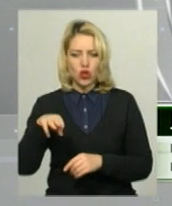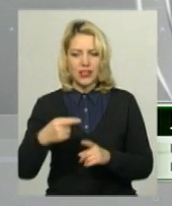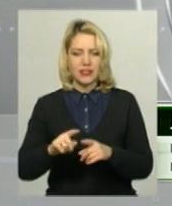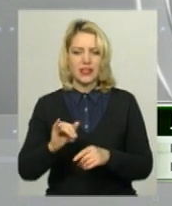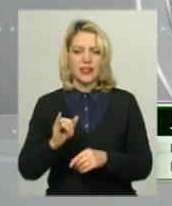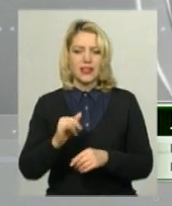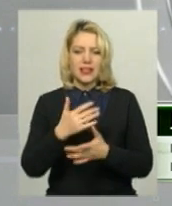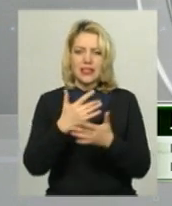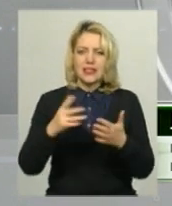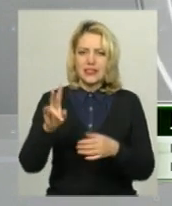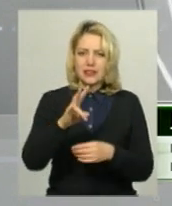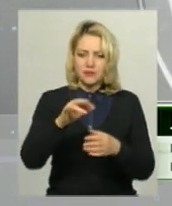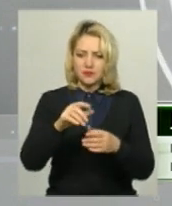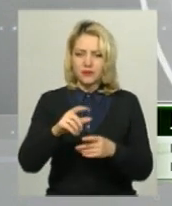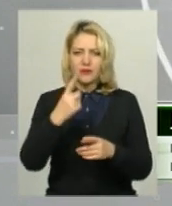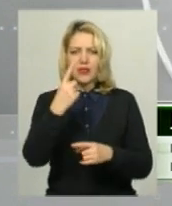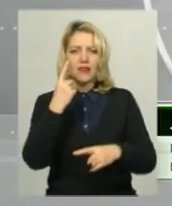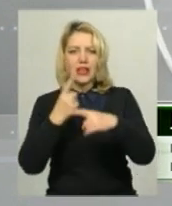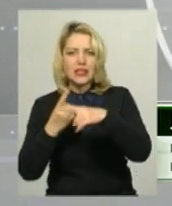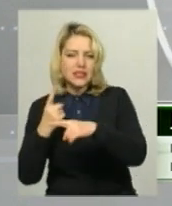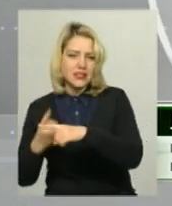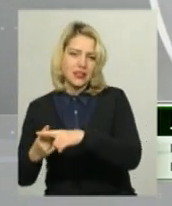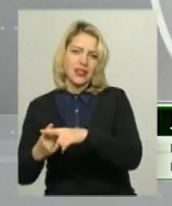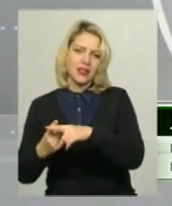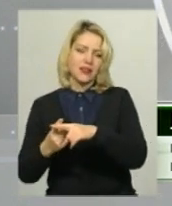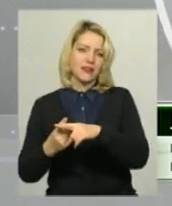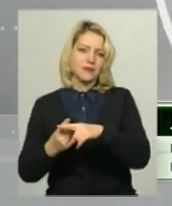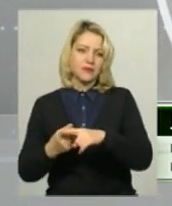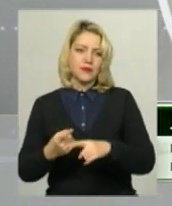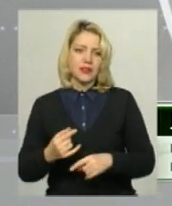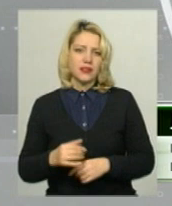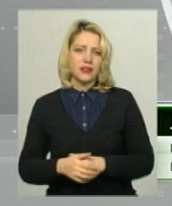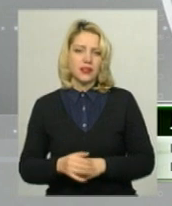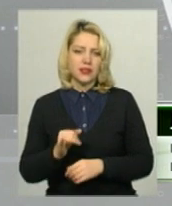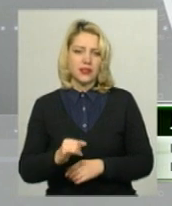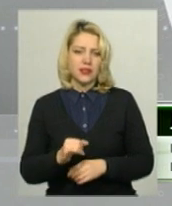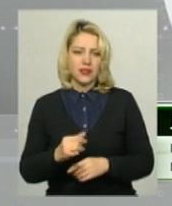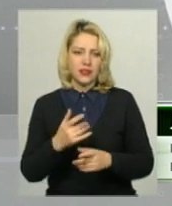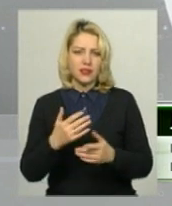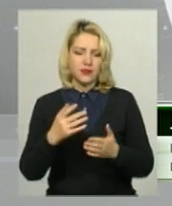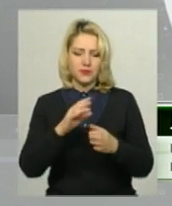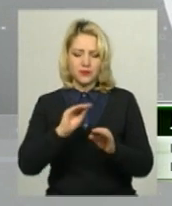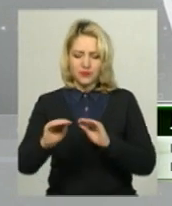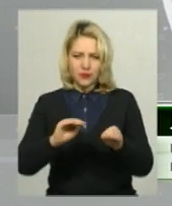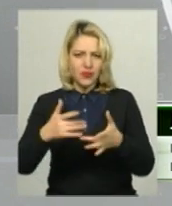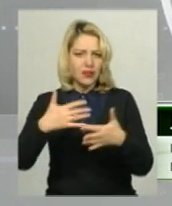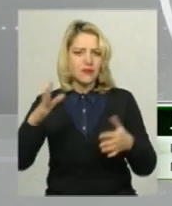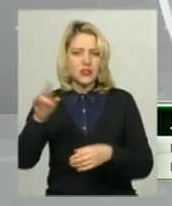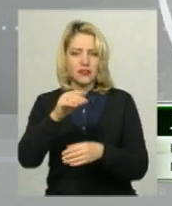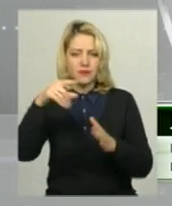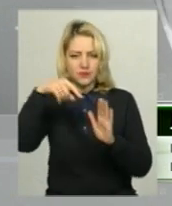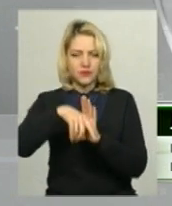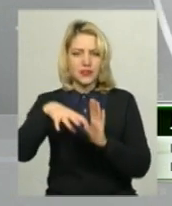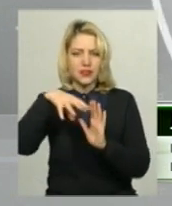кіотний, також два хрести розп'яття чотирьох кінцевих і монстрацію. Наразі всі ці вилучені